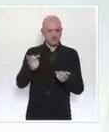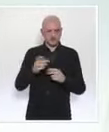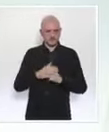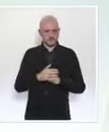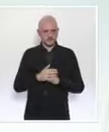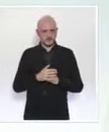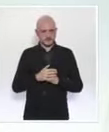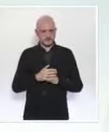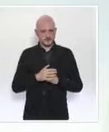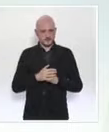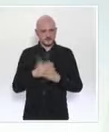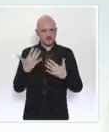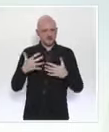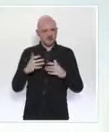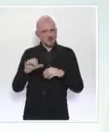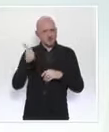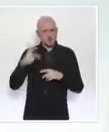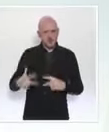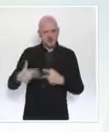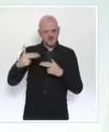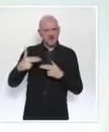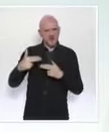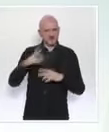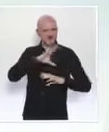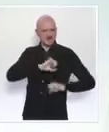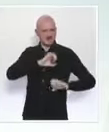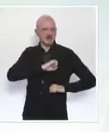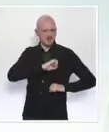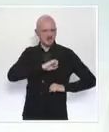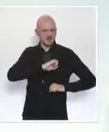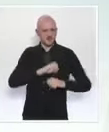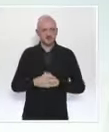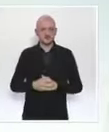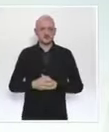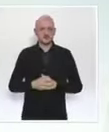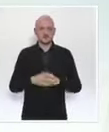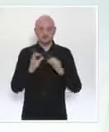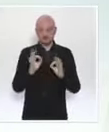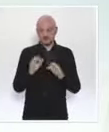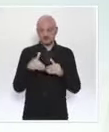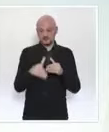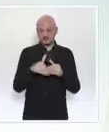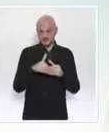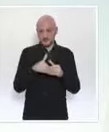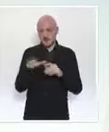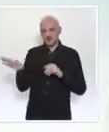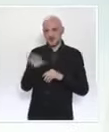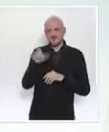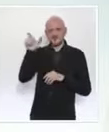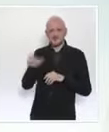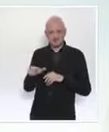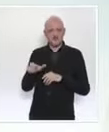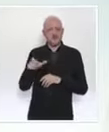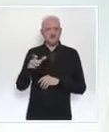leur première phase d'essai clinique. Nous entendrons dans un instant le professeur d'immunologie Alain Fichère qui nous